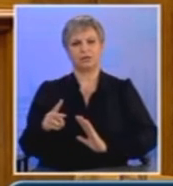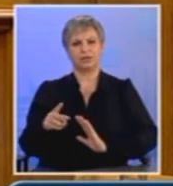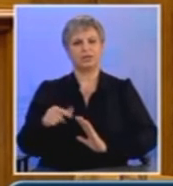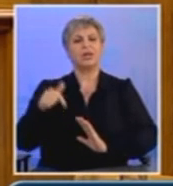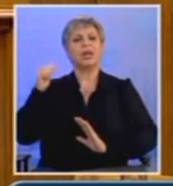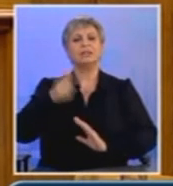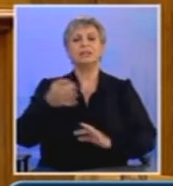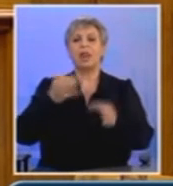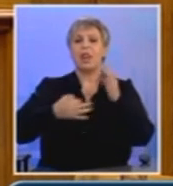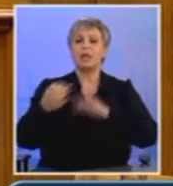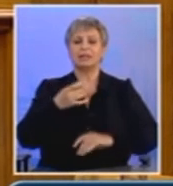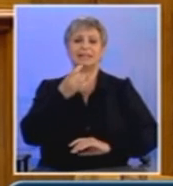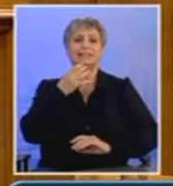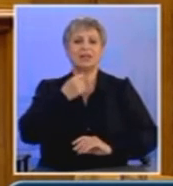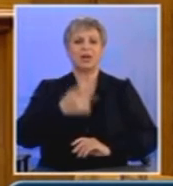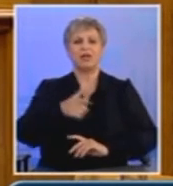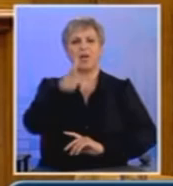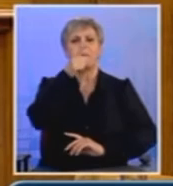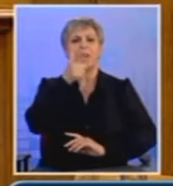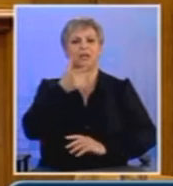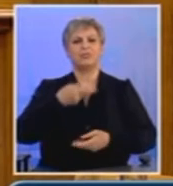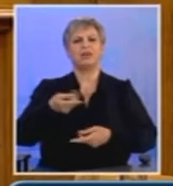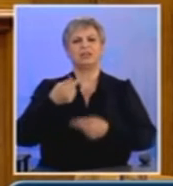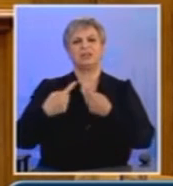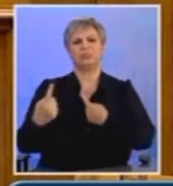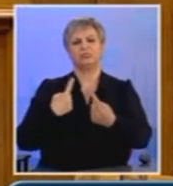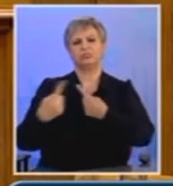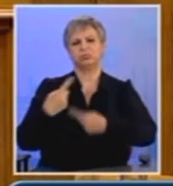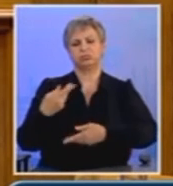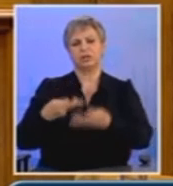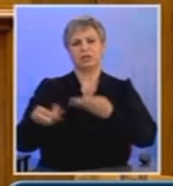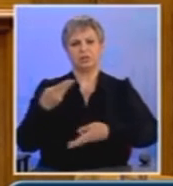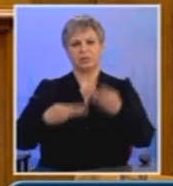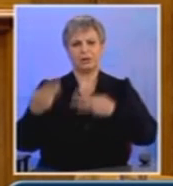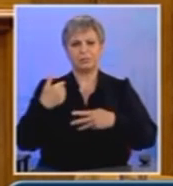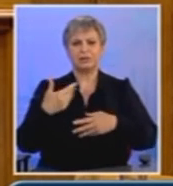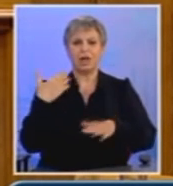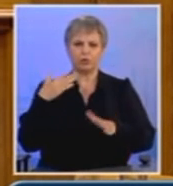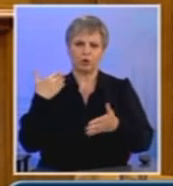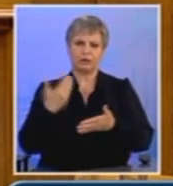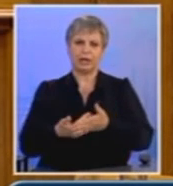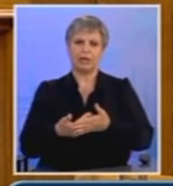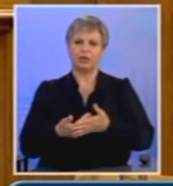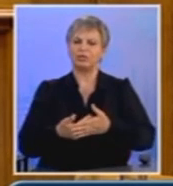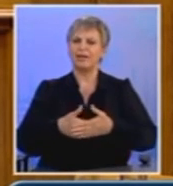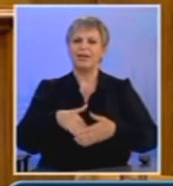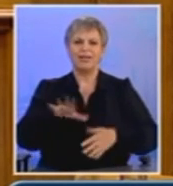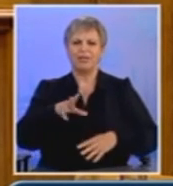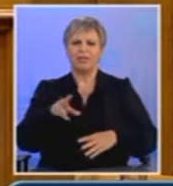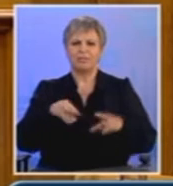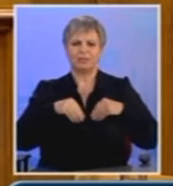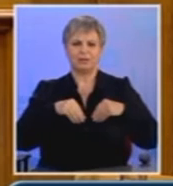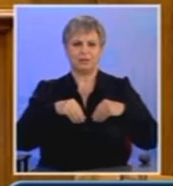περήφανης διαπραγμάτευσης τελείωσε, δεν πείθει πλέον κανέναν. Αποκαλύφθηκε ότι η